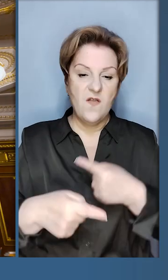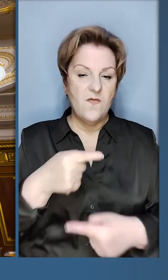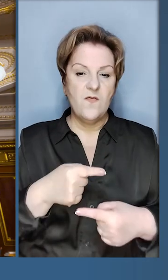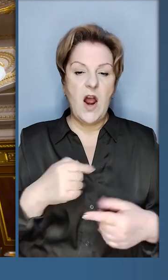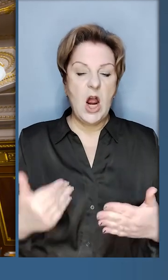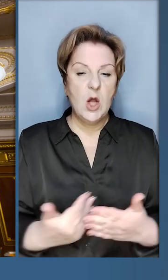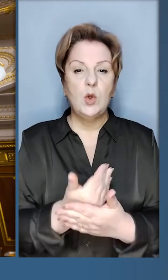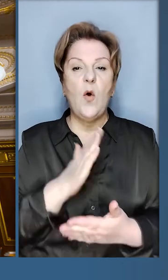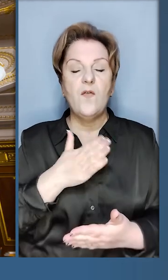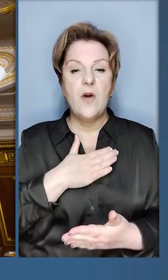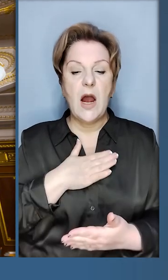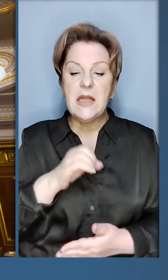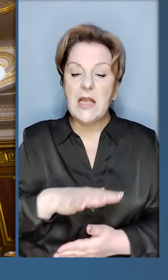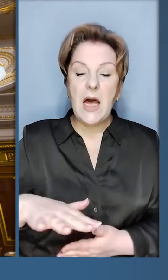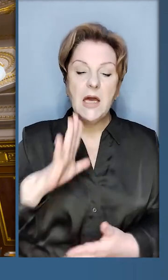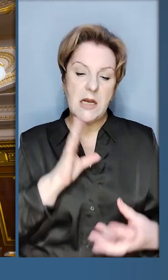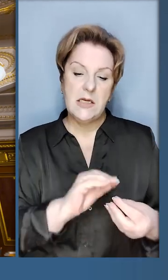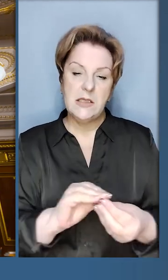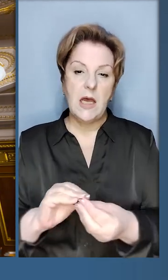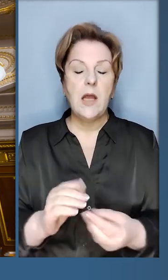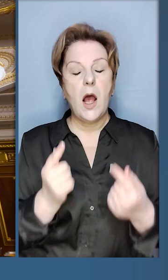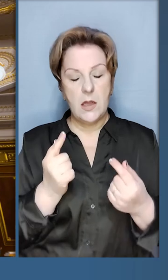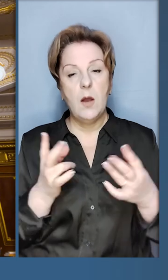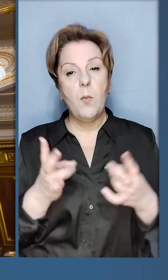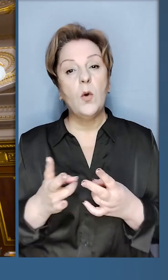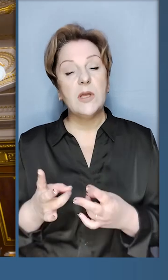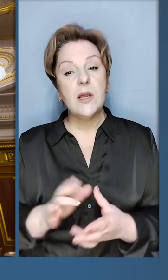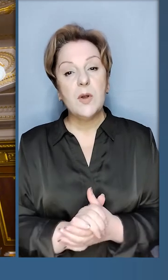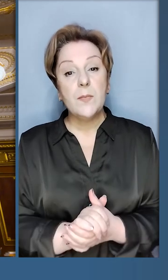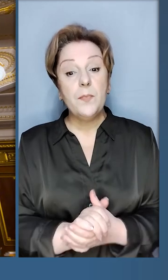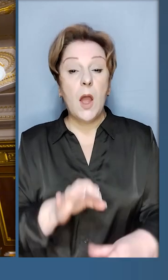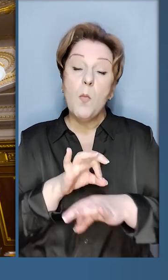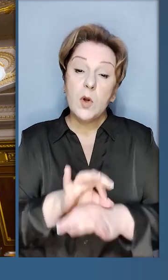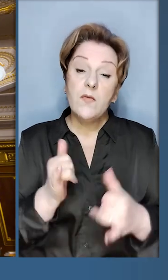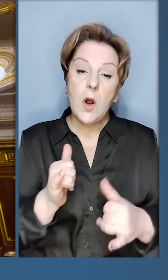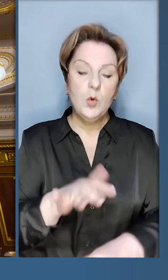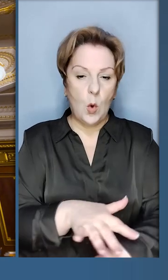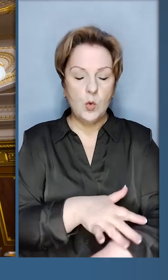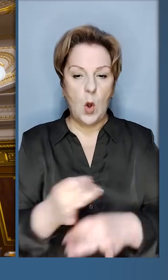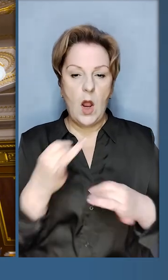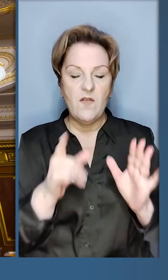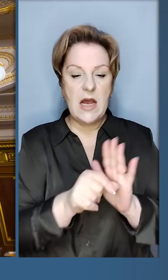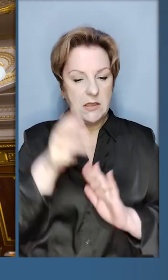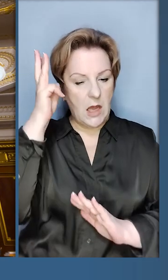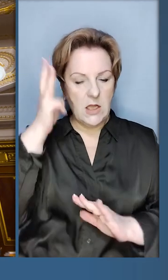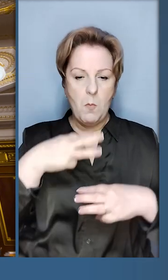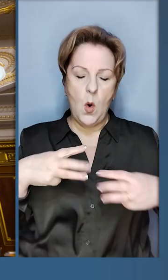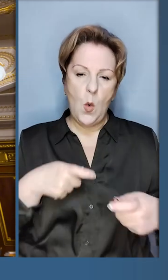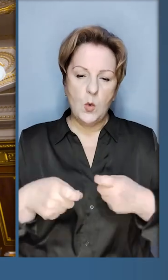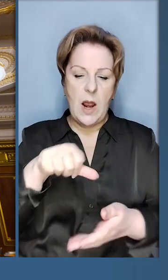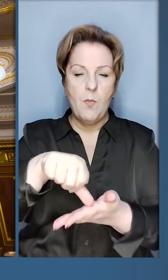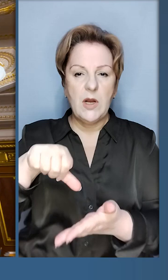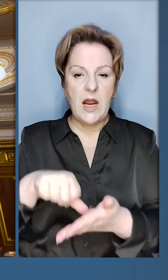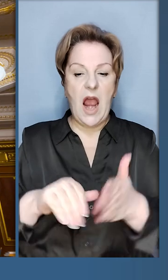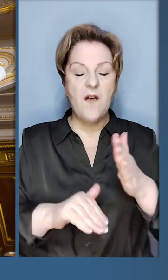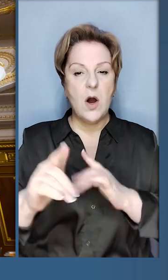нашої територіальної цілісності – це глобальна потреба. Провів сьогодні тривалу нараду з дипломатами, урядовцями,